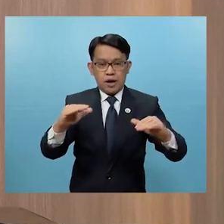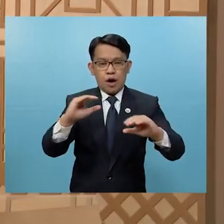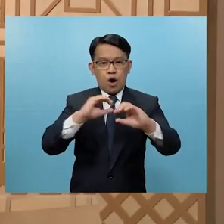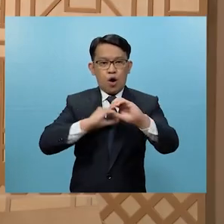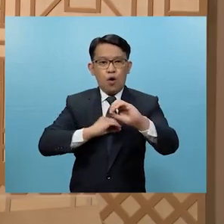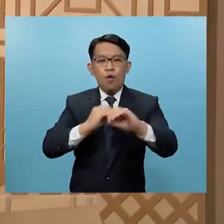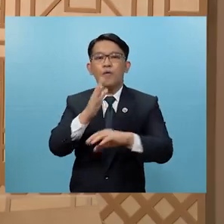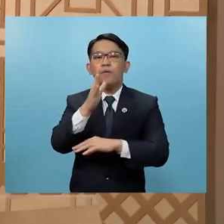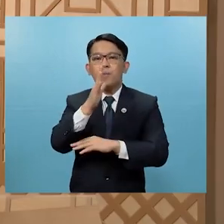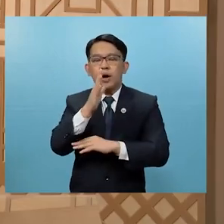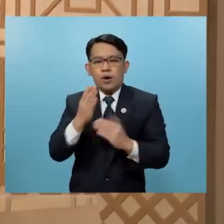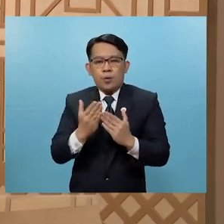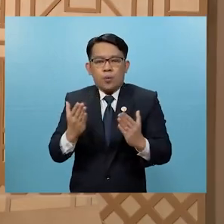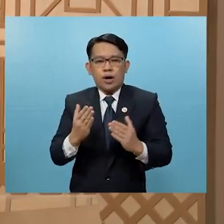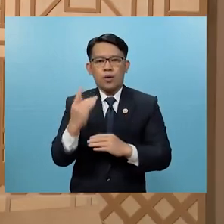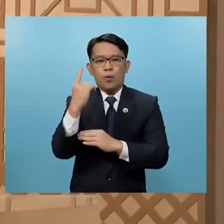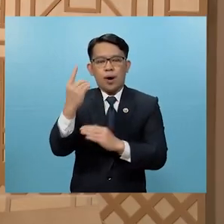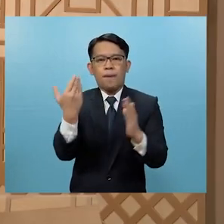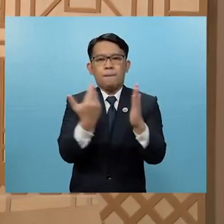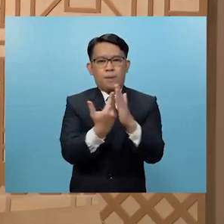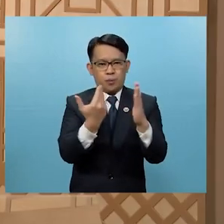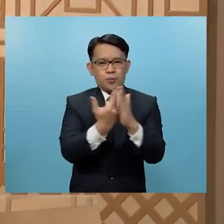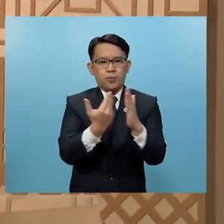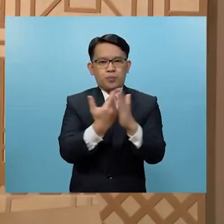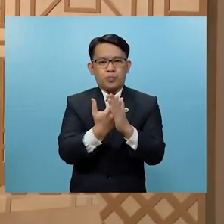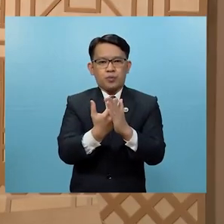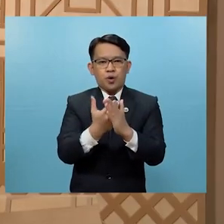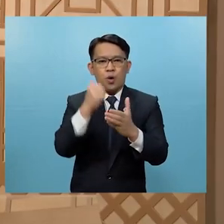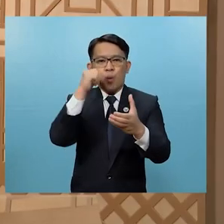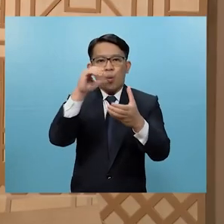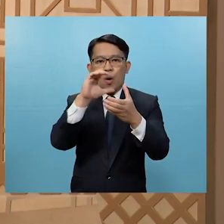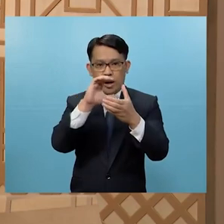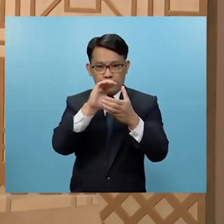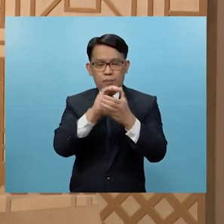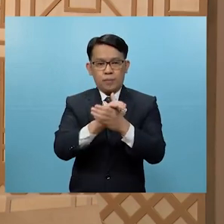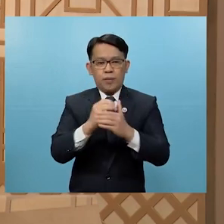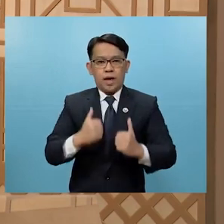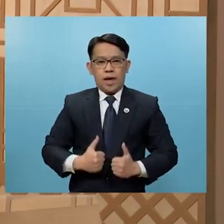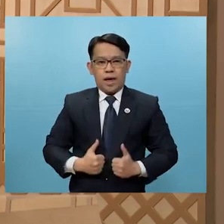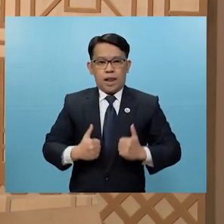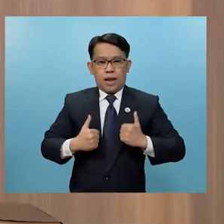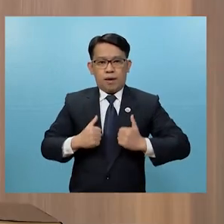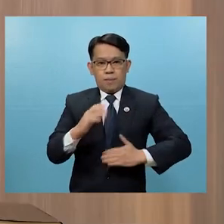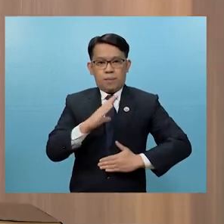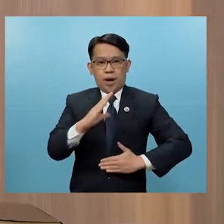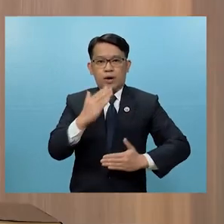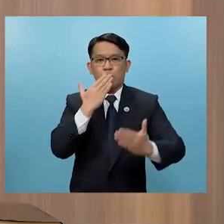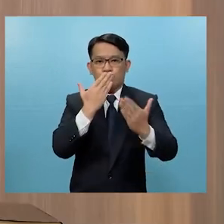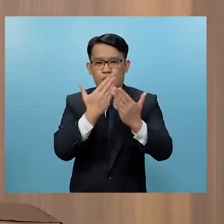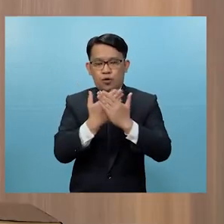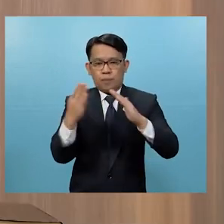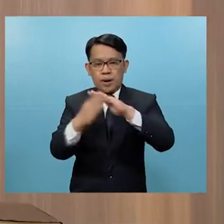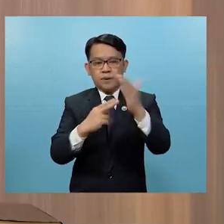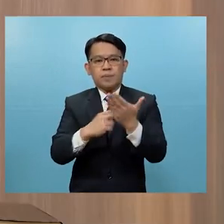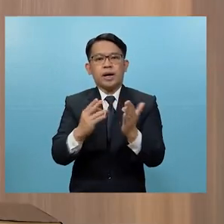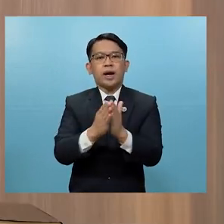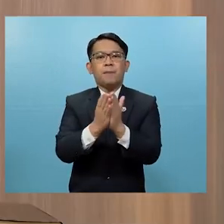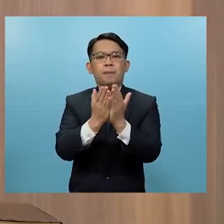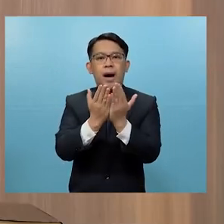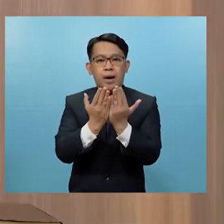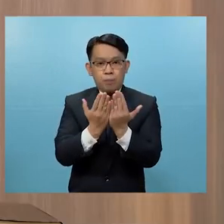sariling ina Ano pa po ang isang katunayan na ang asawang babae ay namumuhay ng maayos? Ayon po sa Bibya